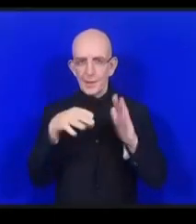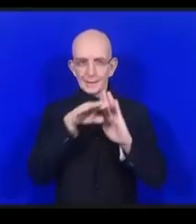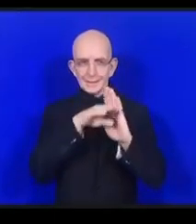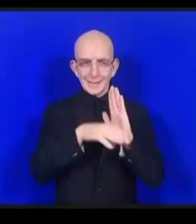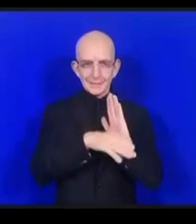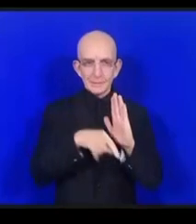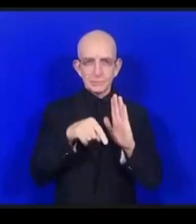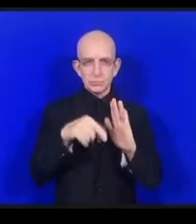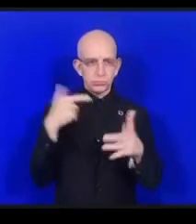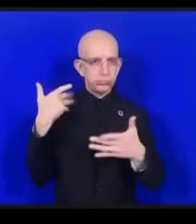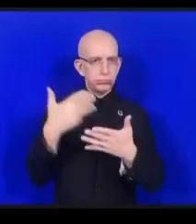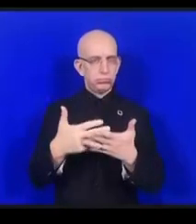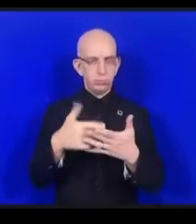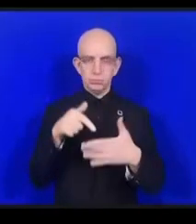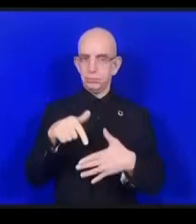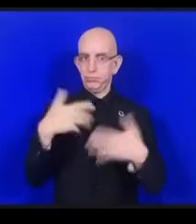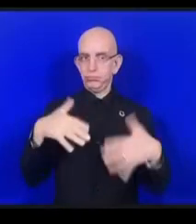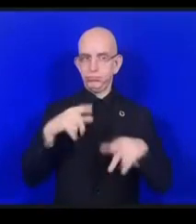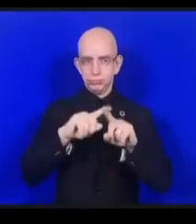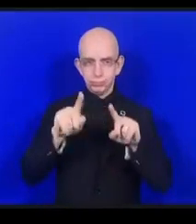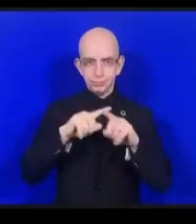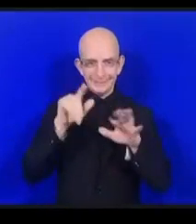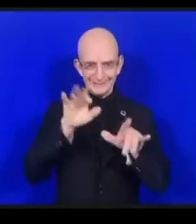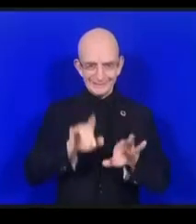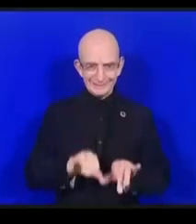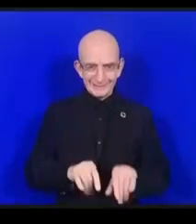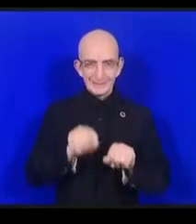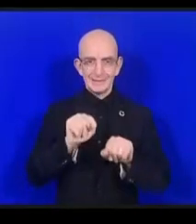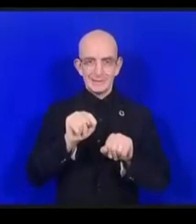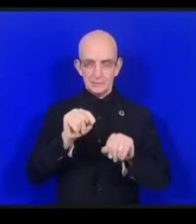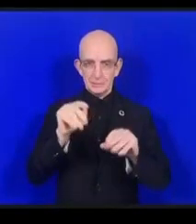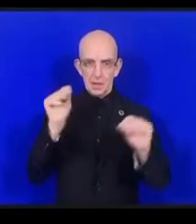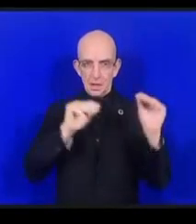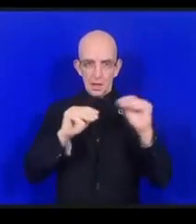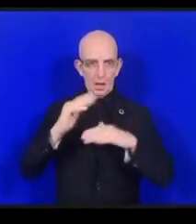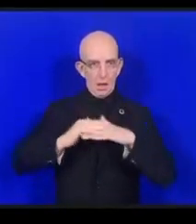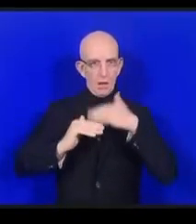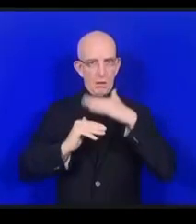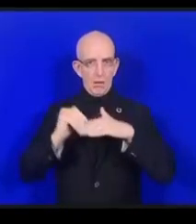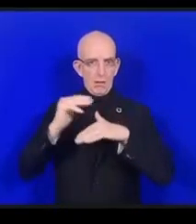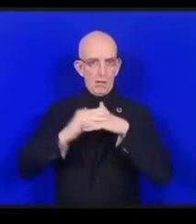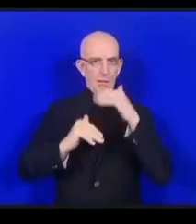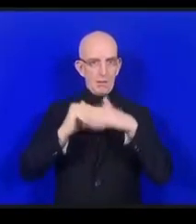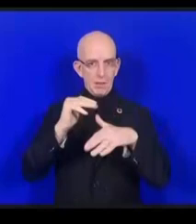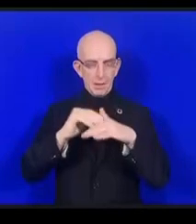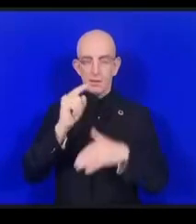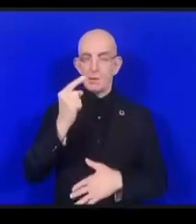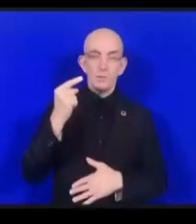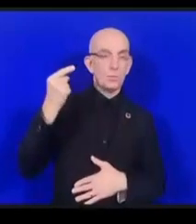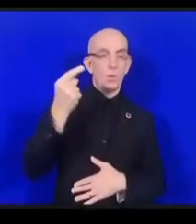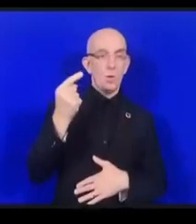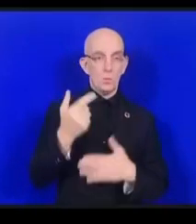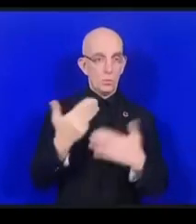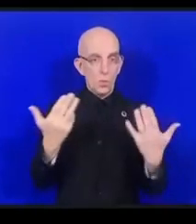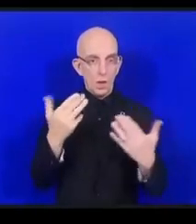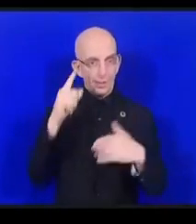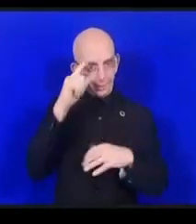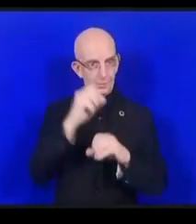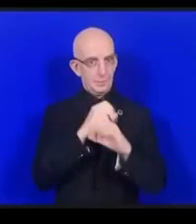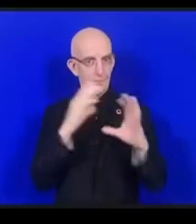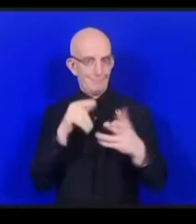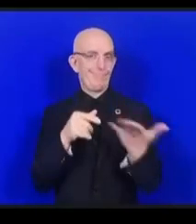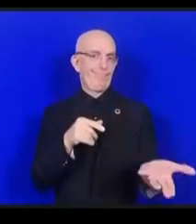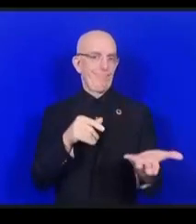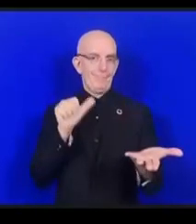d'intelligence artificielle l'interopérabilité a besoin de normes aussi et entre les LLM